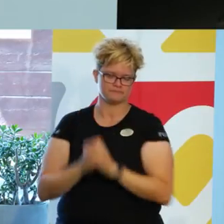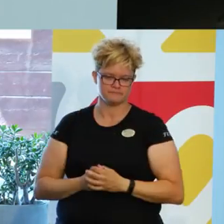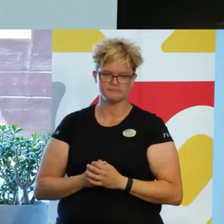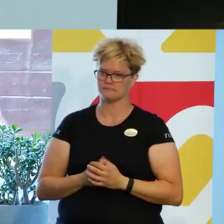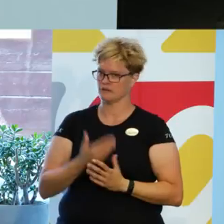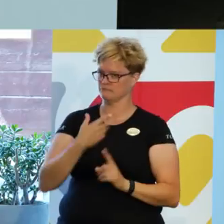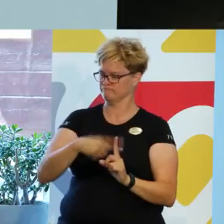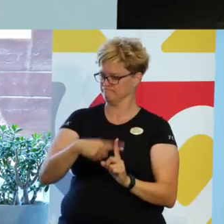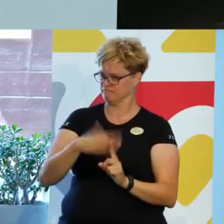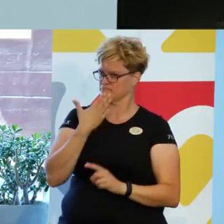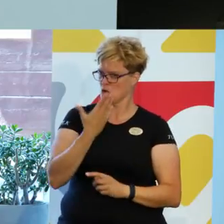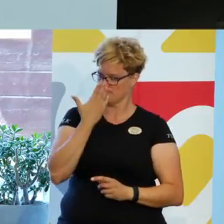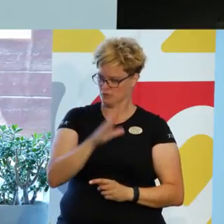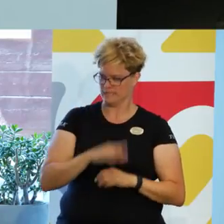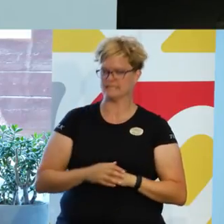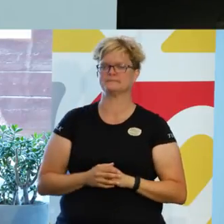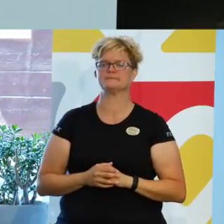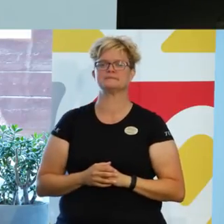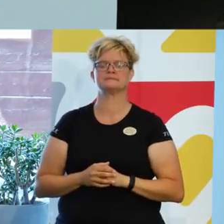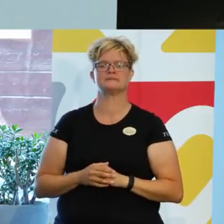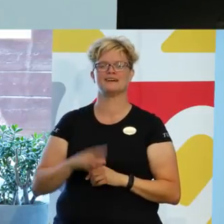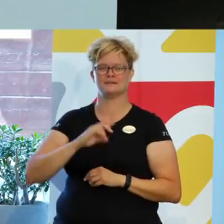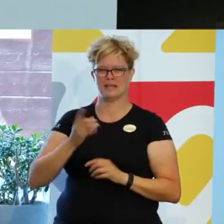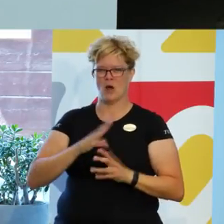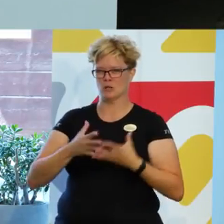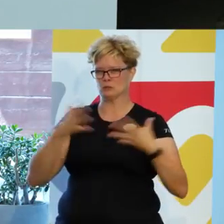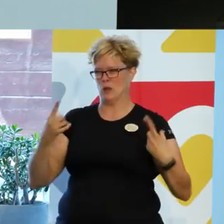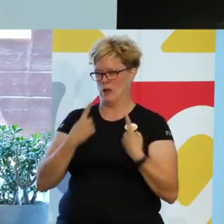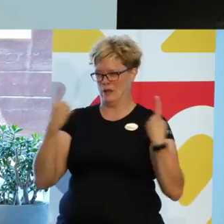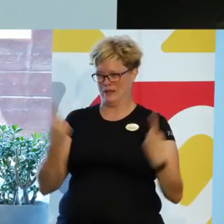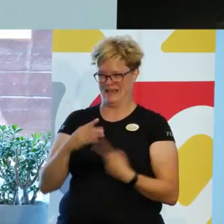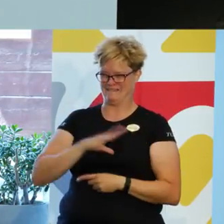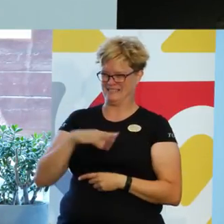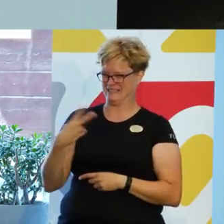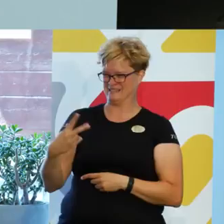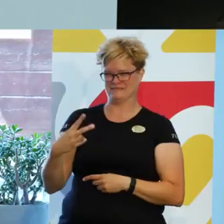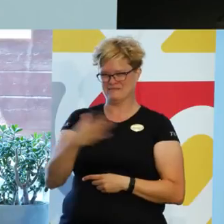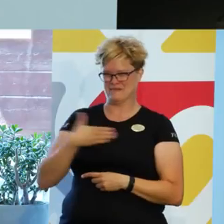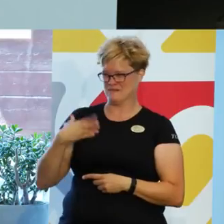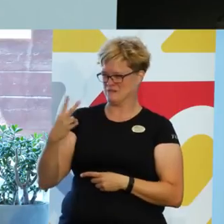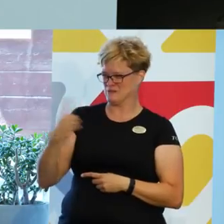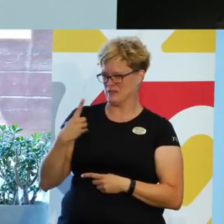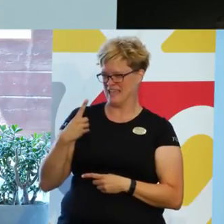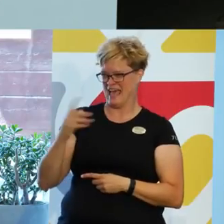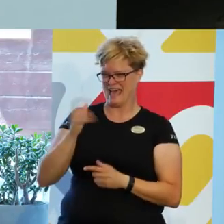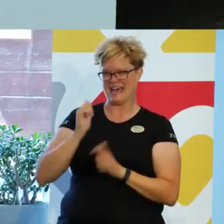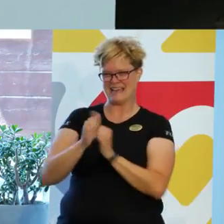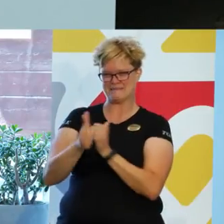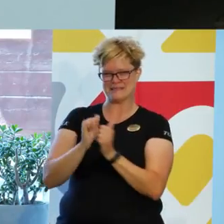föredömligt. Och så har vi den stora lyckan att ha med oss två representanter från